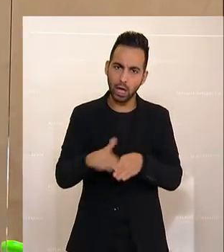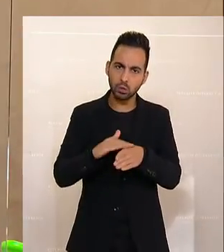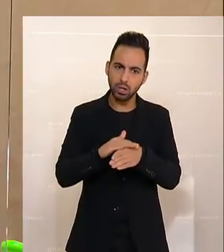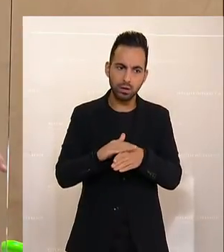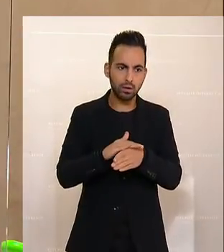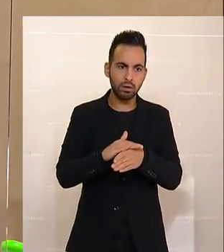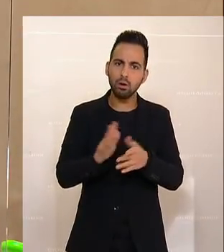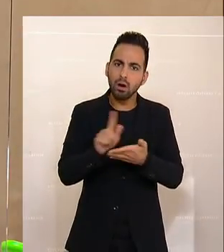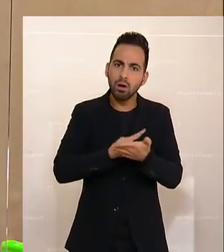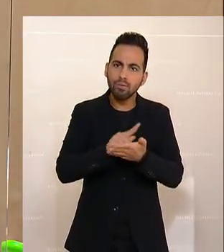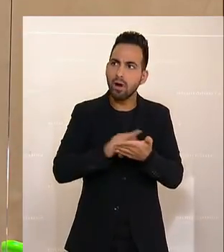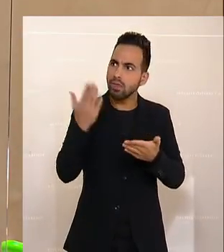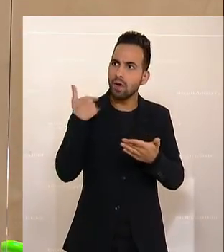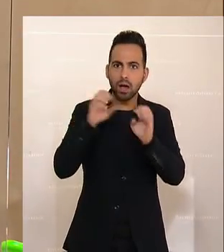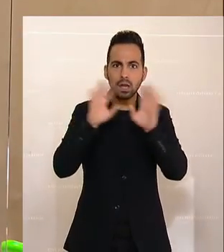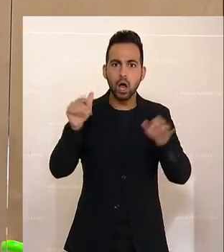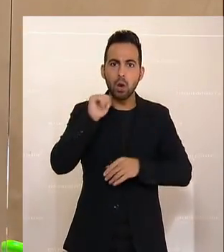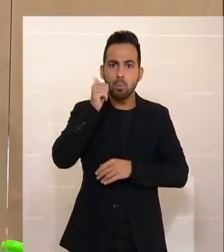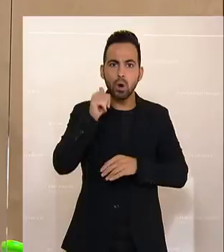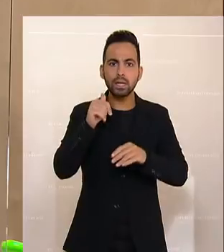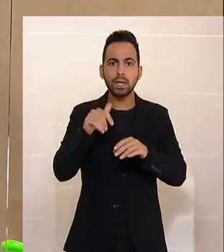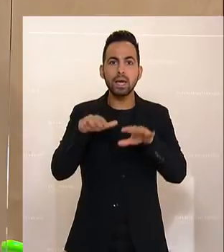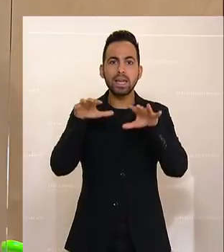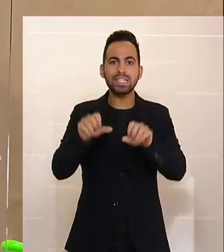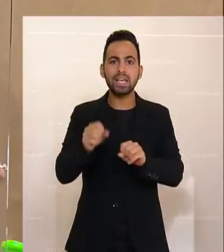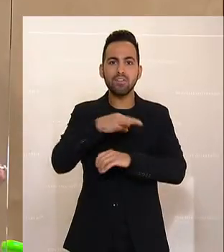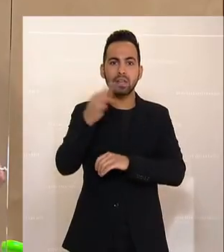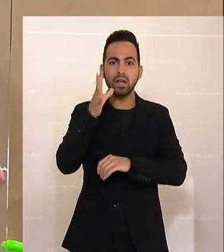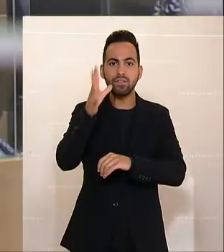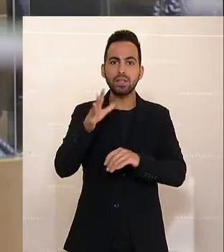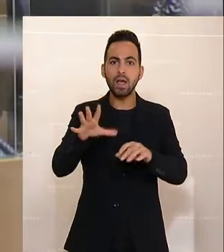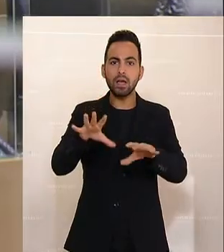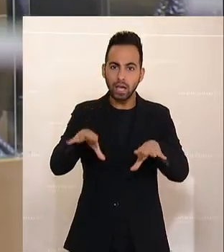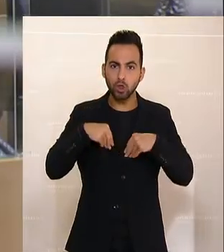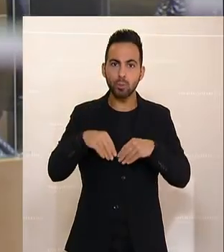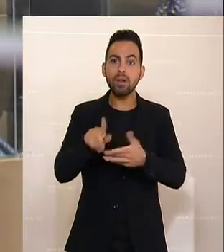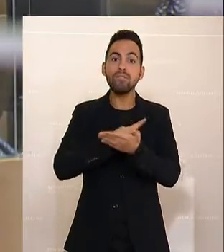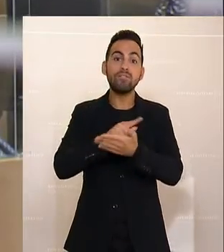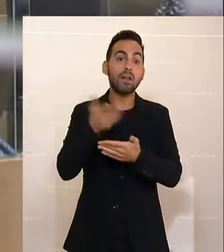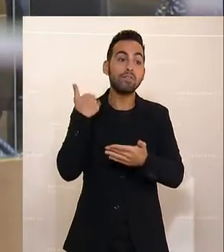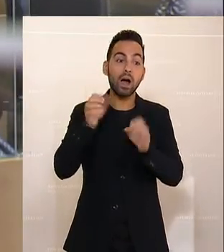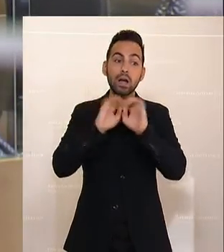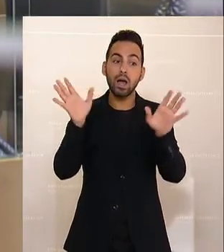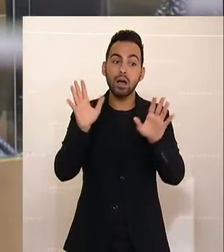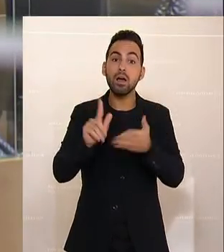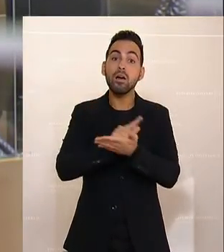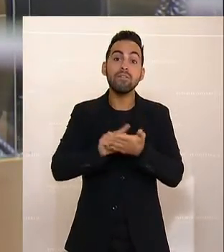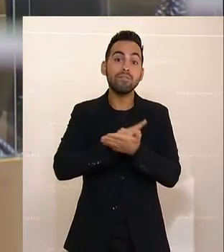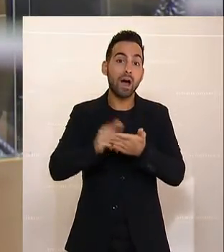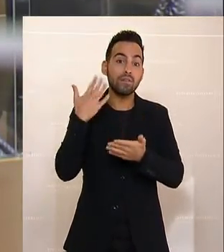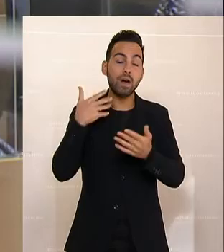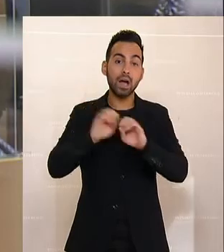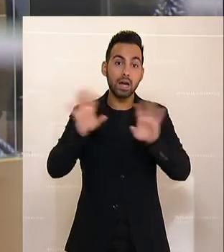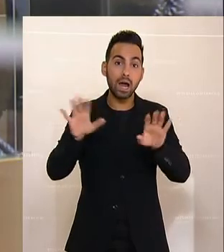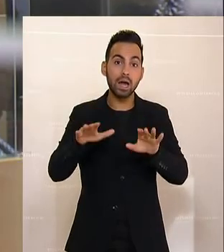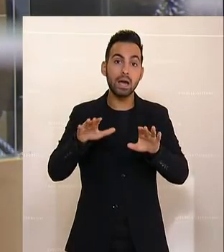wann war denn das klar, dass morgen der Reservetag in Anspruch genommen wird, Herr Wöginger? Wann wurde das denn klar? Wann wurde das denn